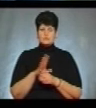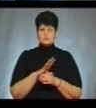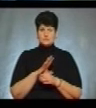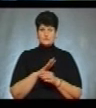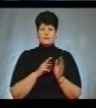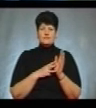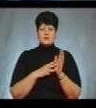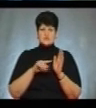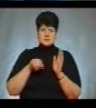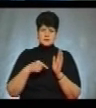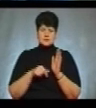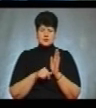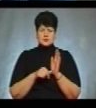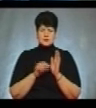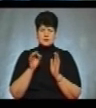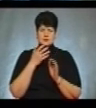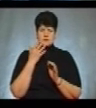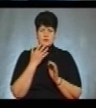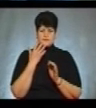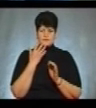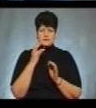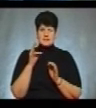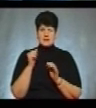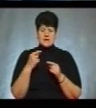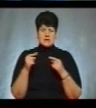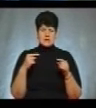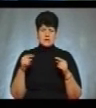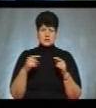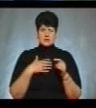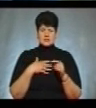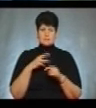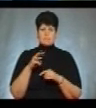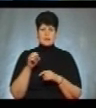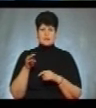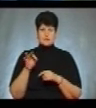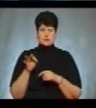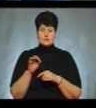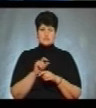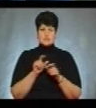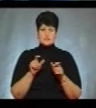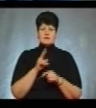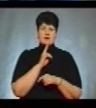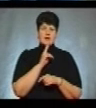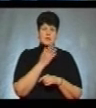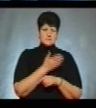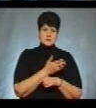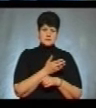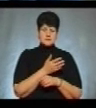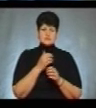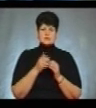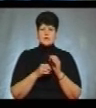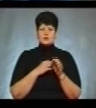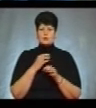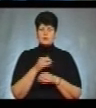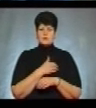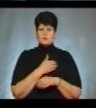8,6 градусів. На інших наших метеостанціях, зокрема Кременецької, середньодобова